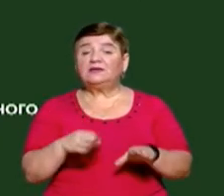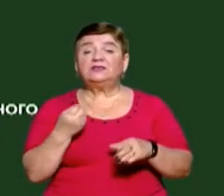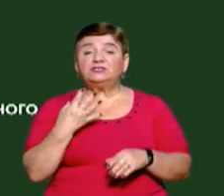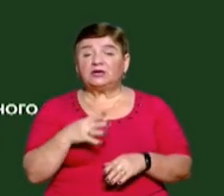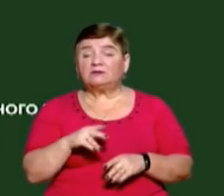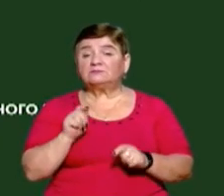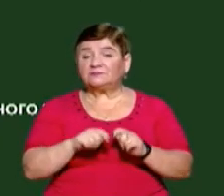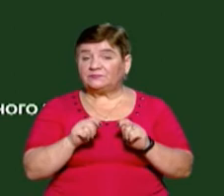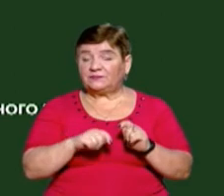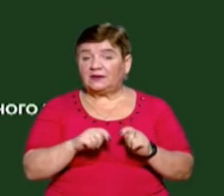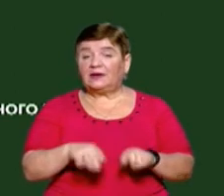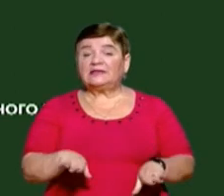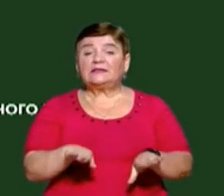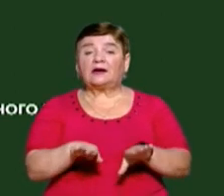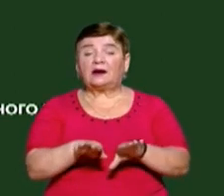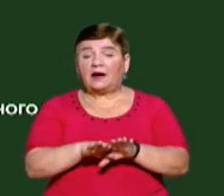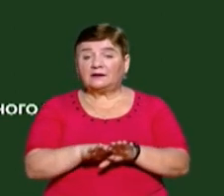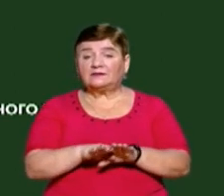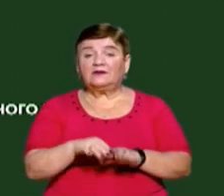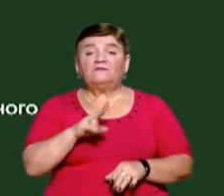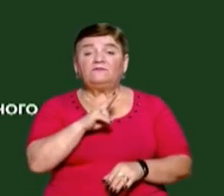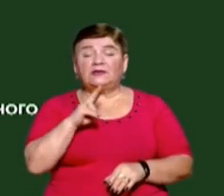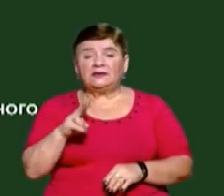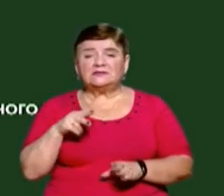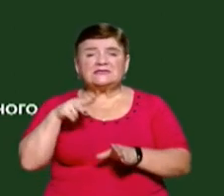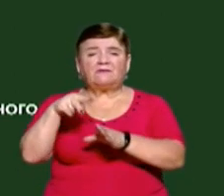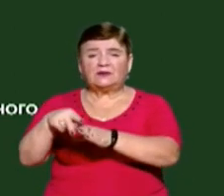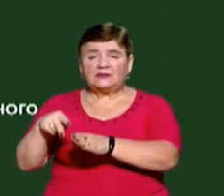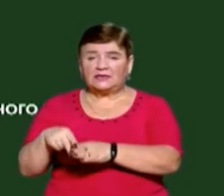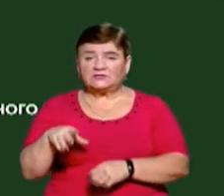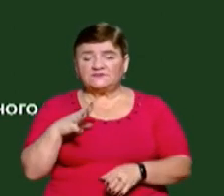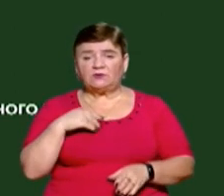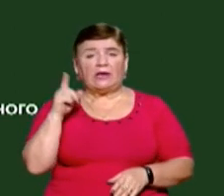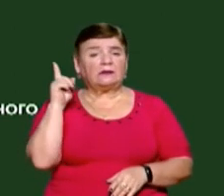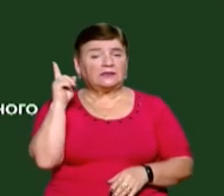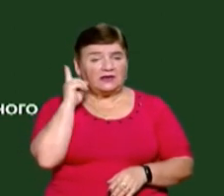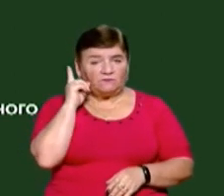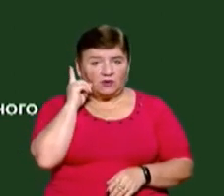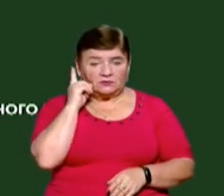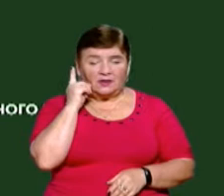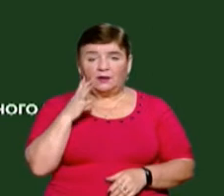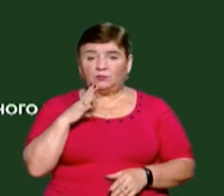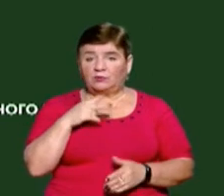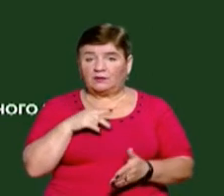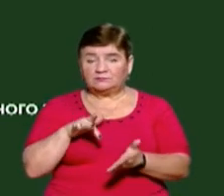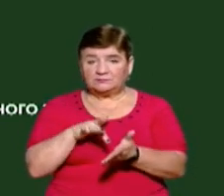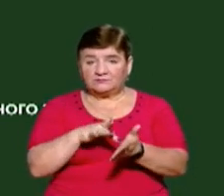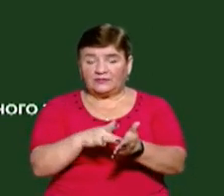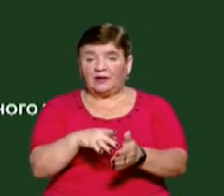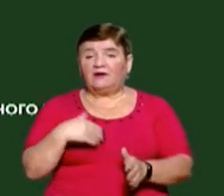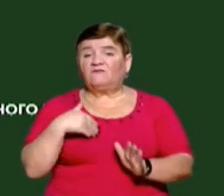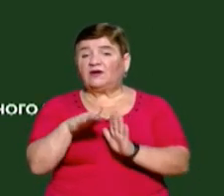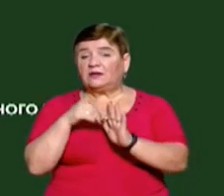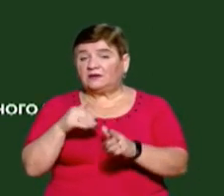що в Словаччині, за картами, які він завантажив у свій мобільний телефон. Затриманого доставили у